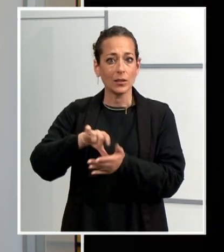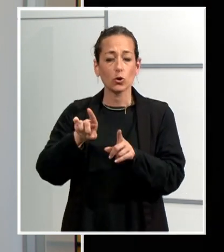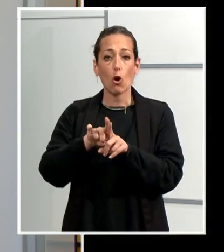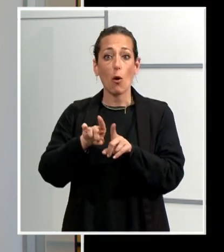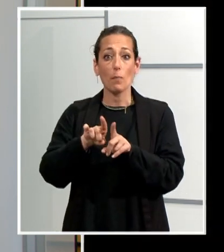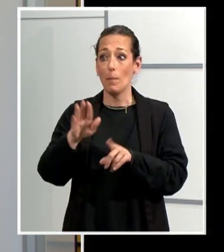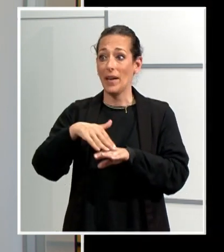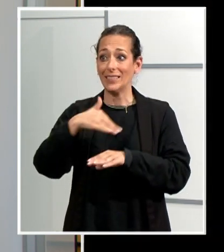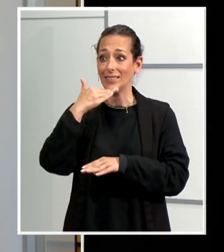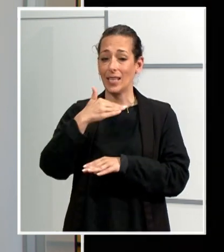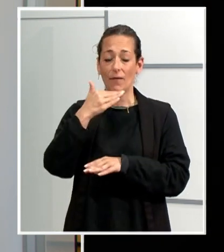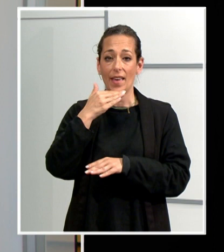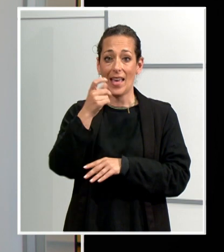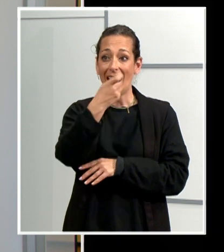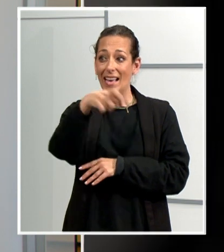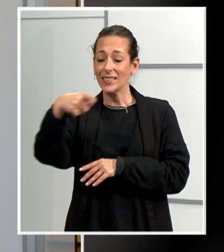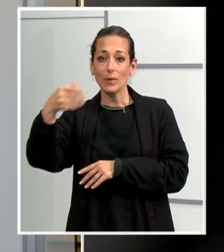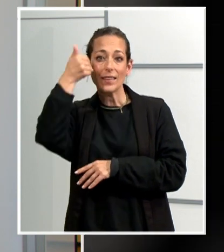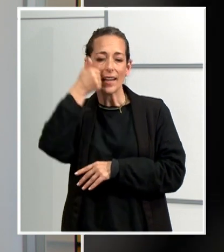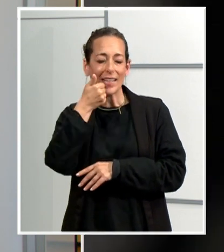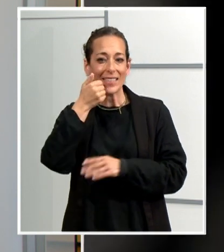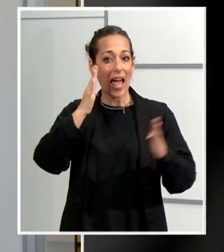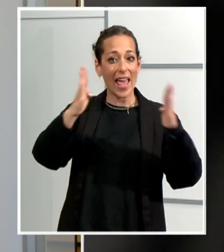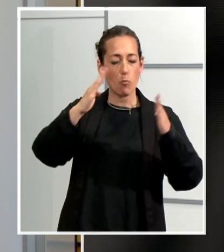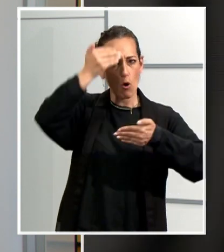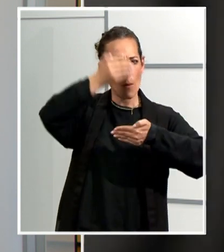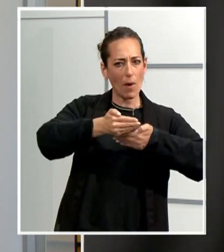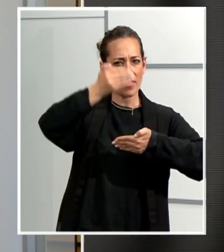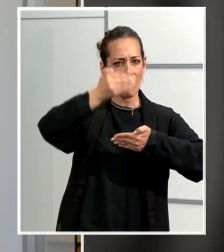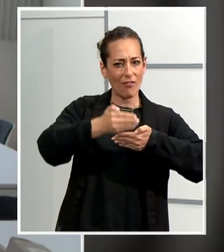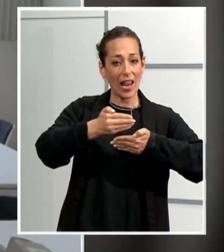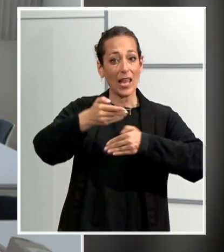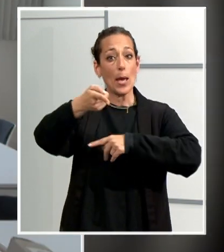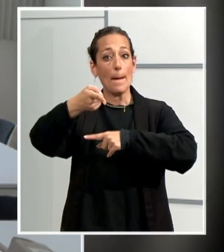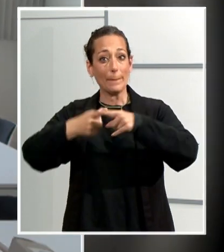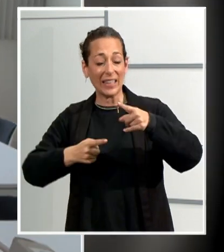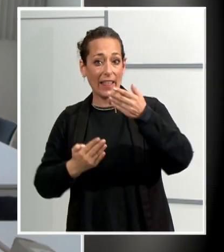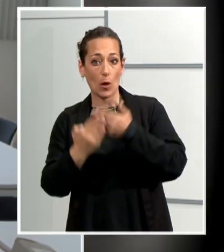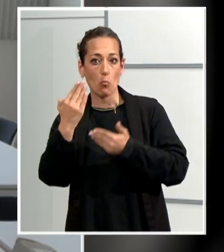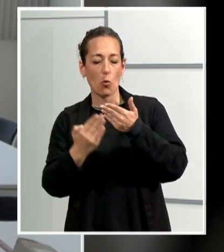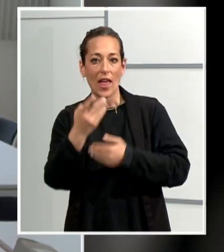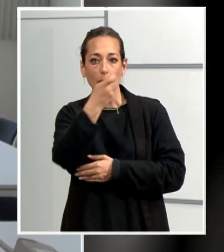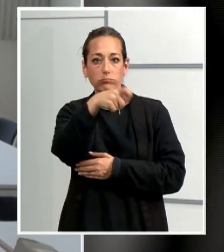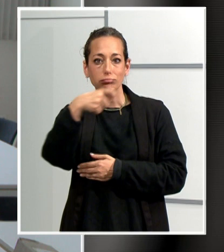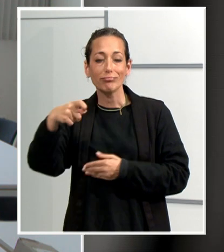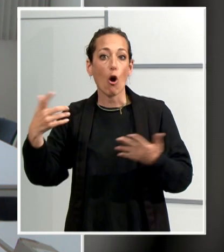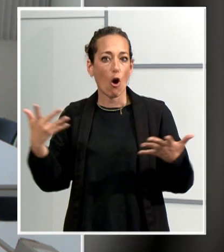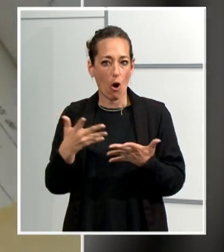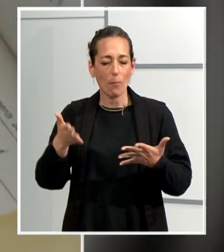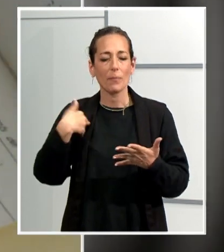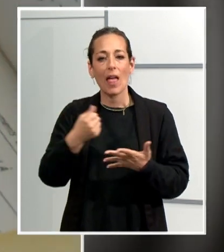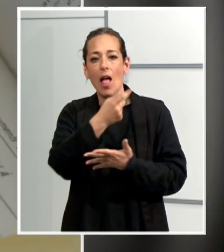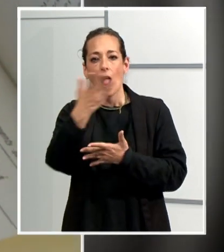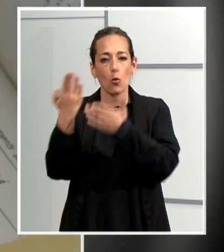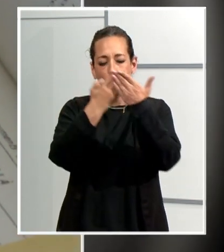'escrivia Terrassa en època medieval i part d'època moderna. Hi ha estudis dels anys 80 en què el doctor Pere